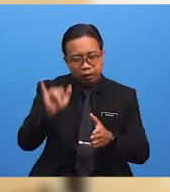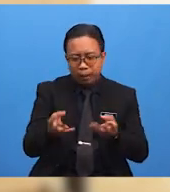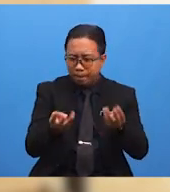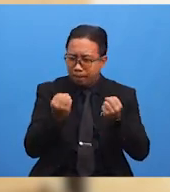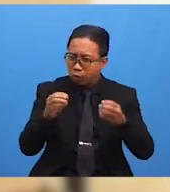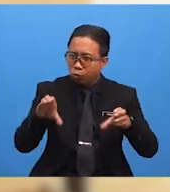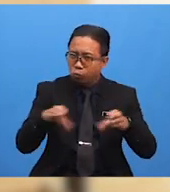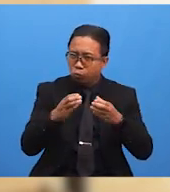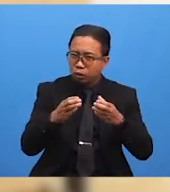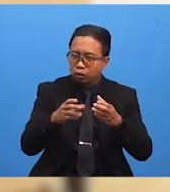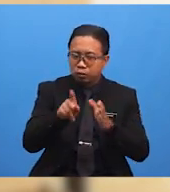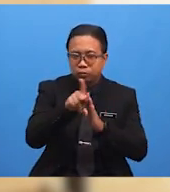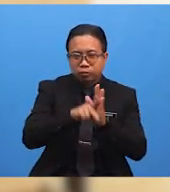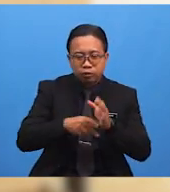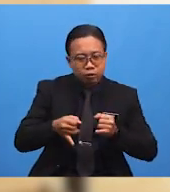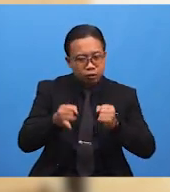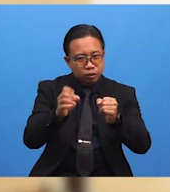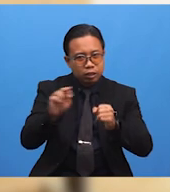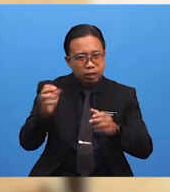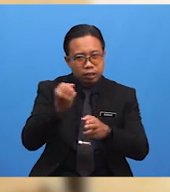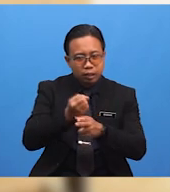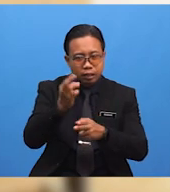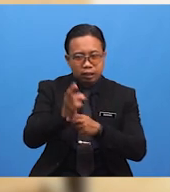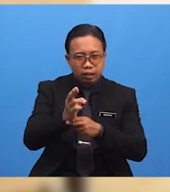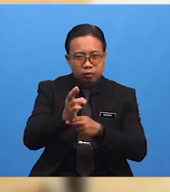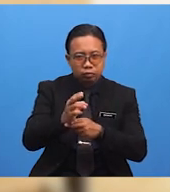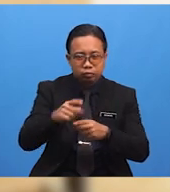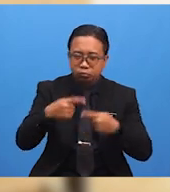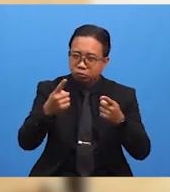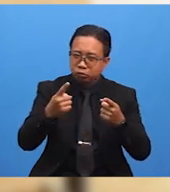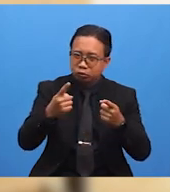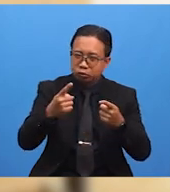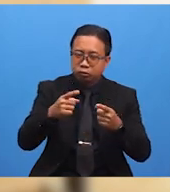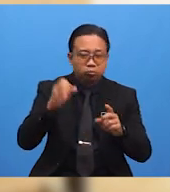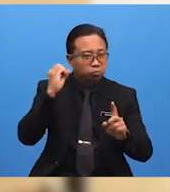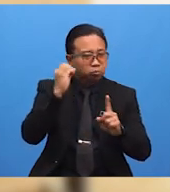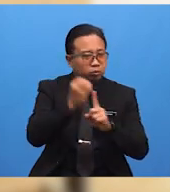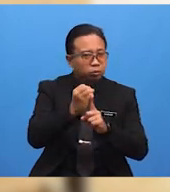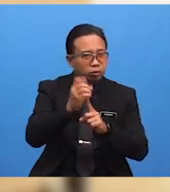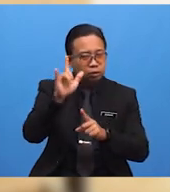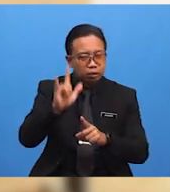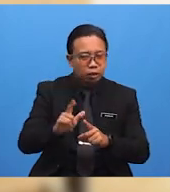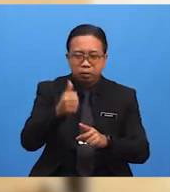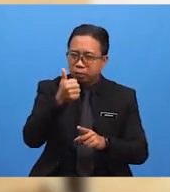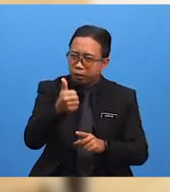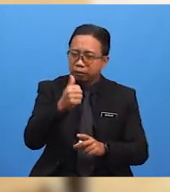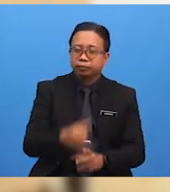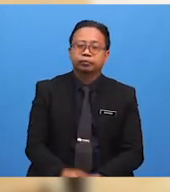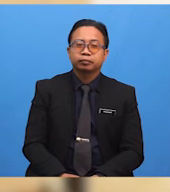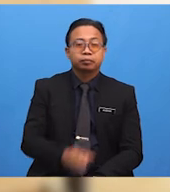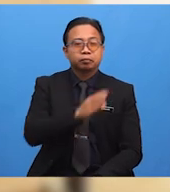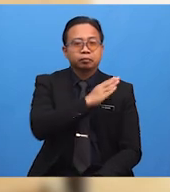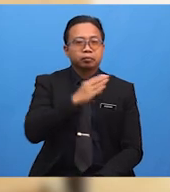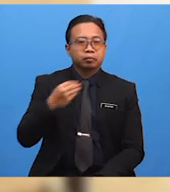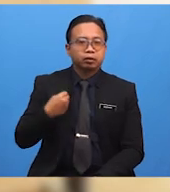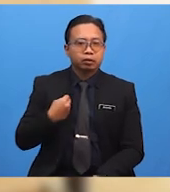melakukan perjalanan atau bermusafir dengan tujuan yang baik dan